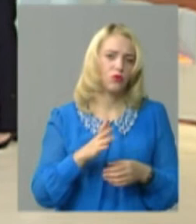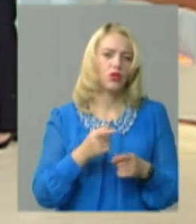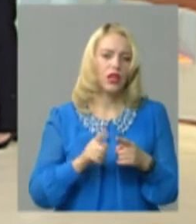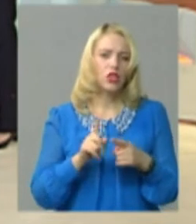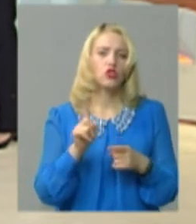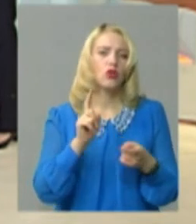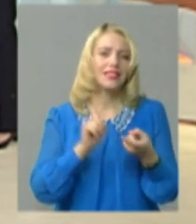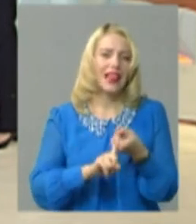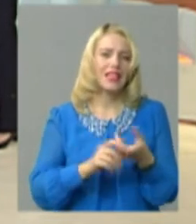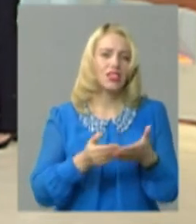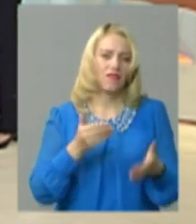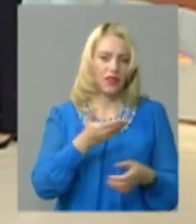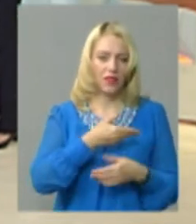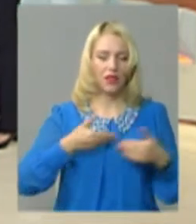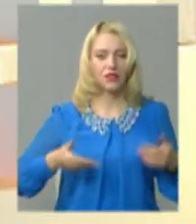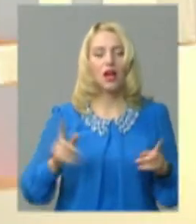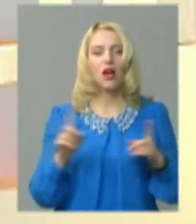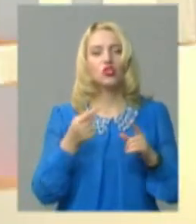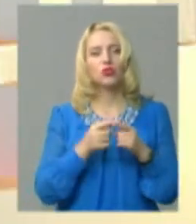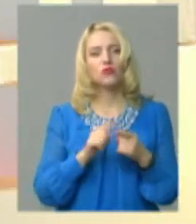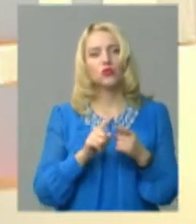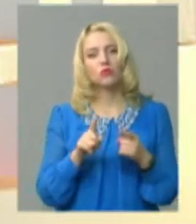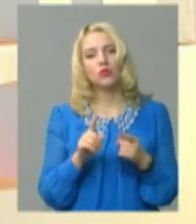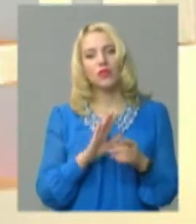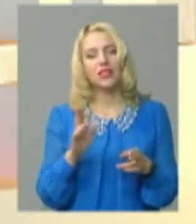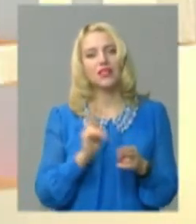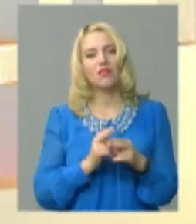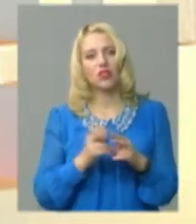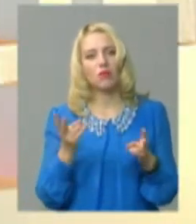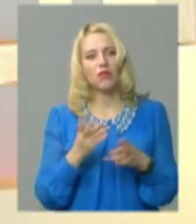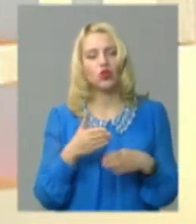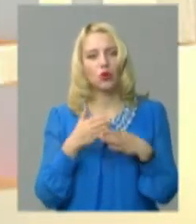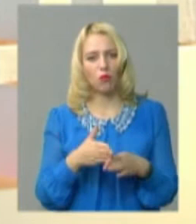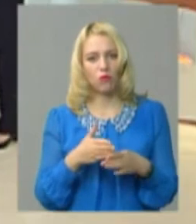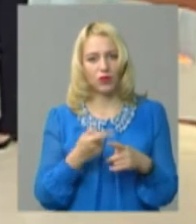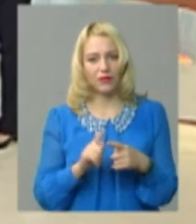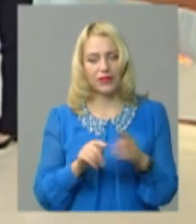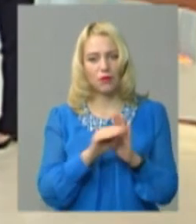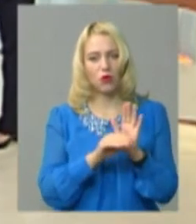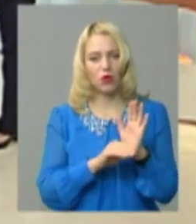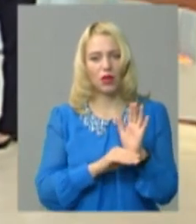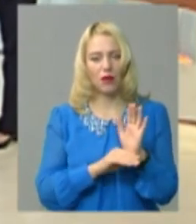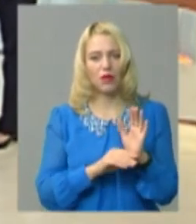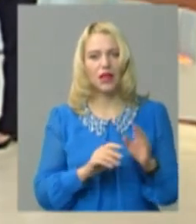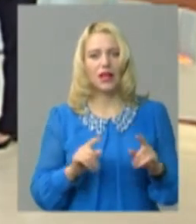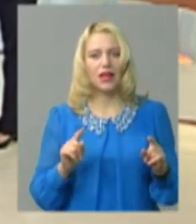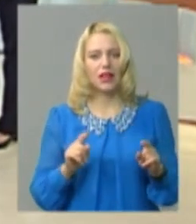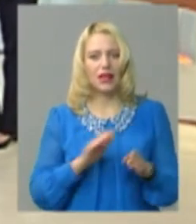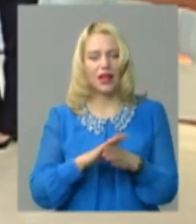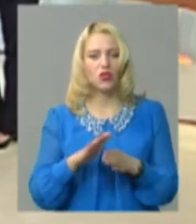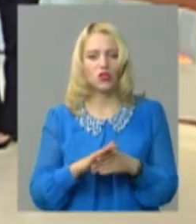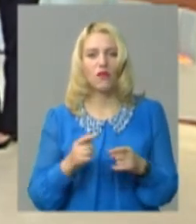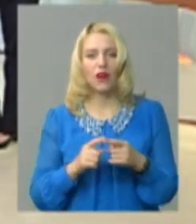розумієте, то, що залежить від нас. А що в цьому скликанні заважало, а має допомогти, можливо, ці програми реалізувати в наступному?